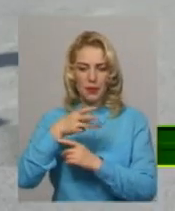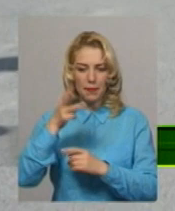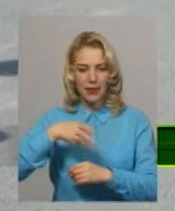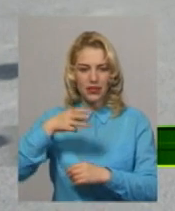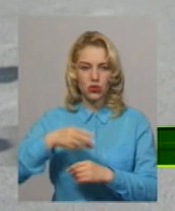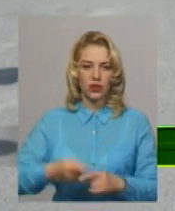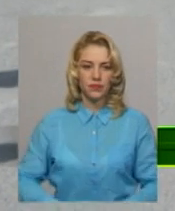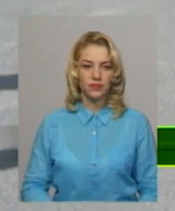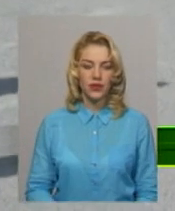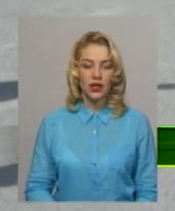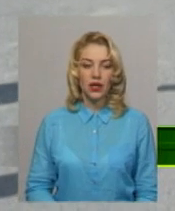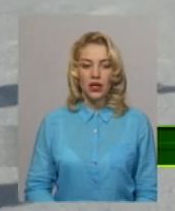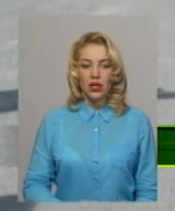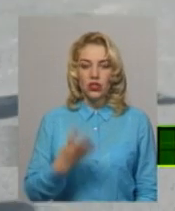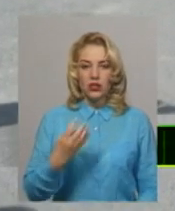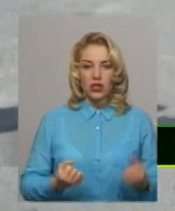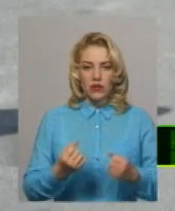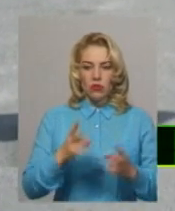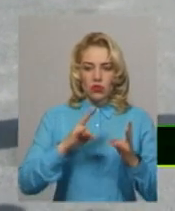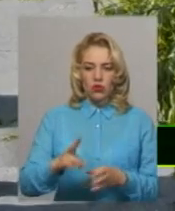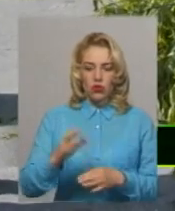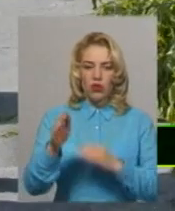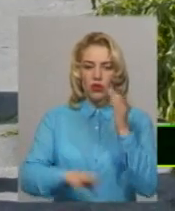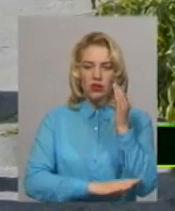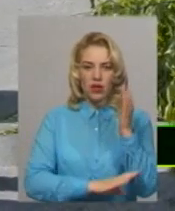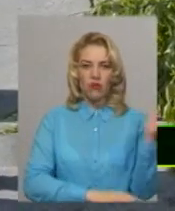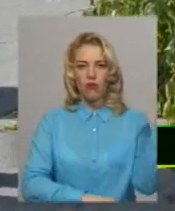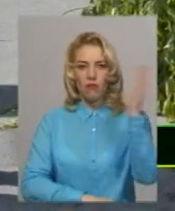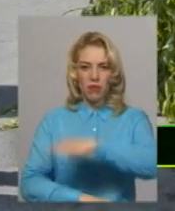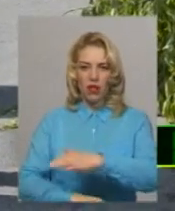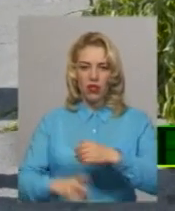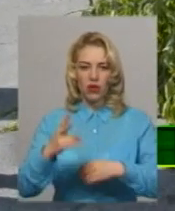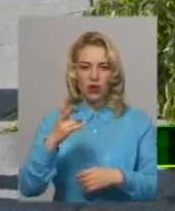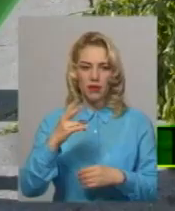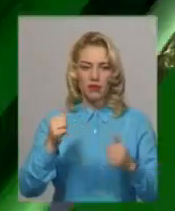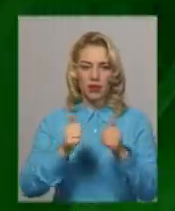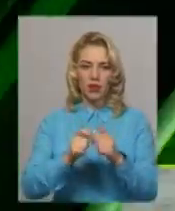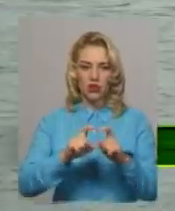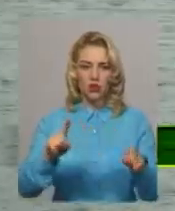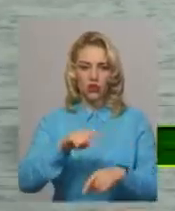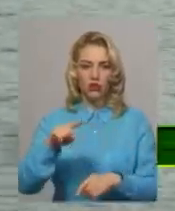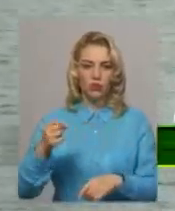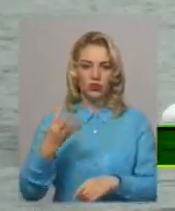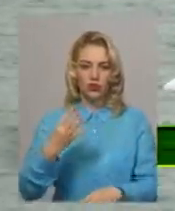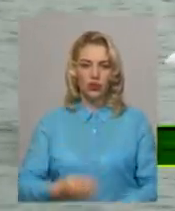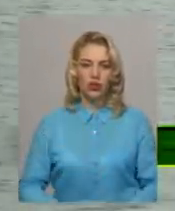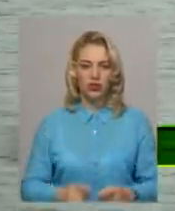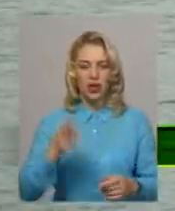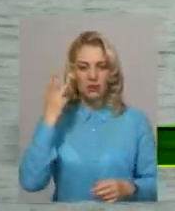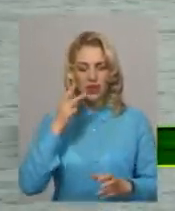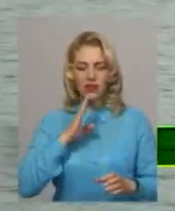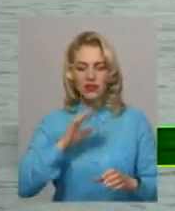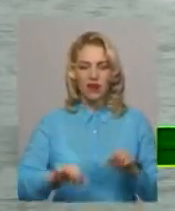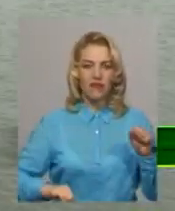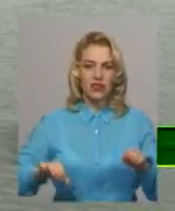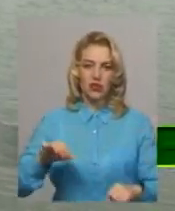Чотири автівки пошкодило дерево, яке впало поблизу Хмельницької школи номер 14. Хмельницька висловальниця на